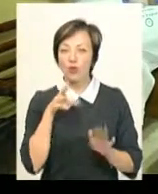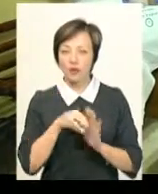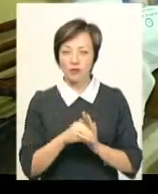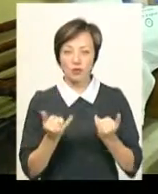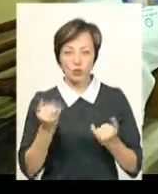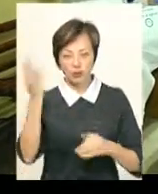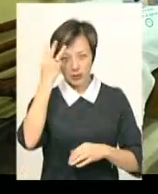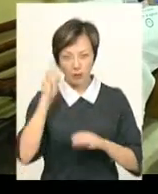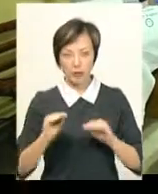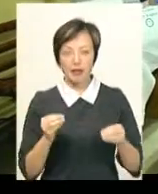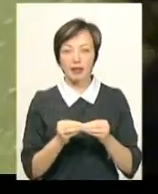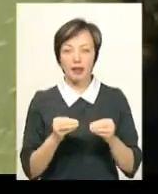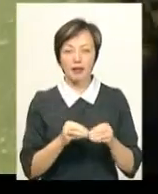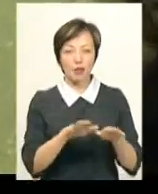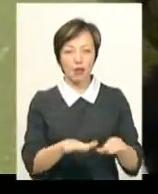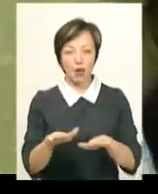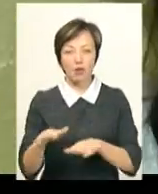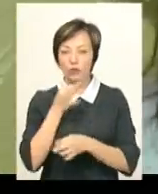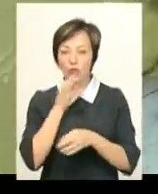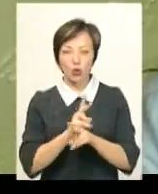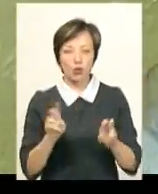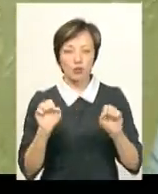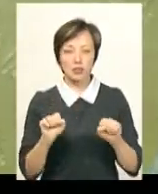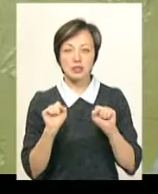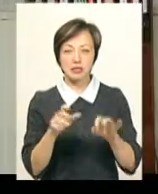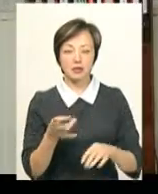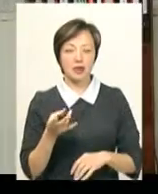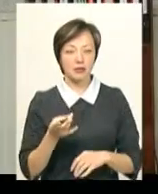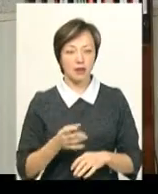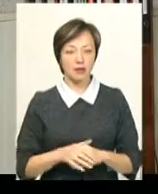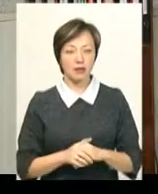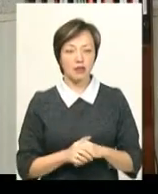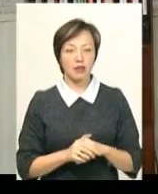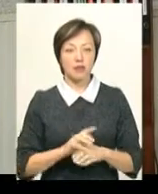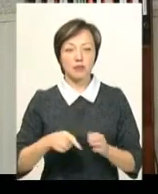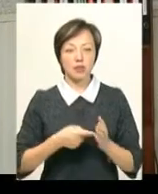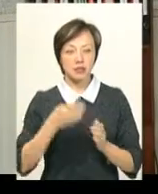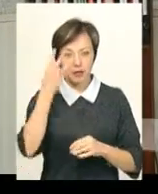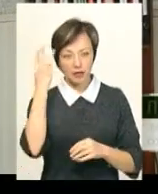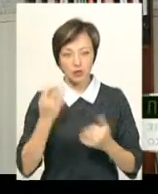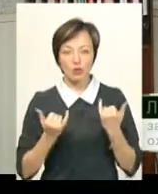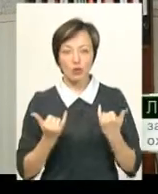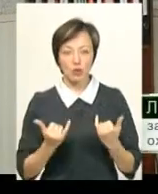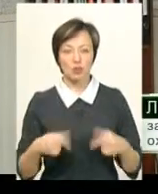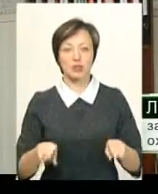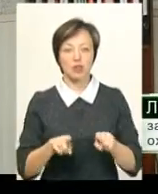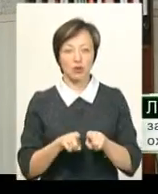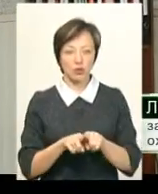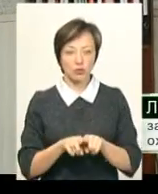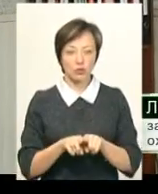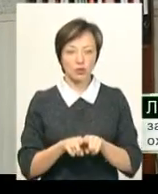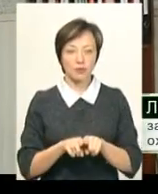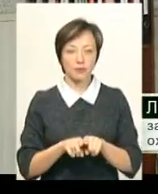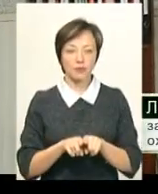Хмельницькому облаштували 10 локацій, де будь-хто міг здати аналіз. У місті Хмельницькому ми також сьогодні, завтра,